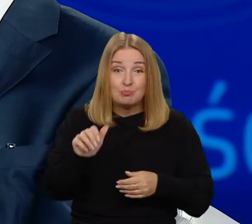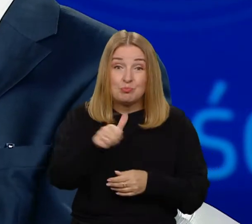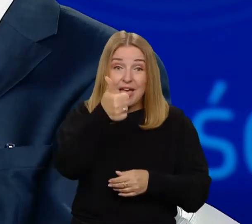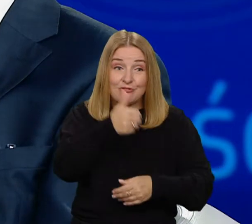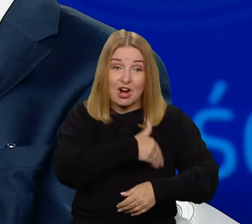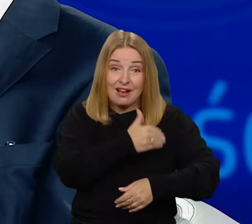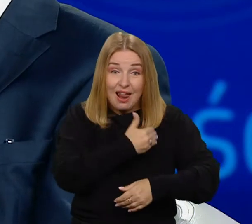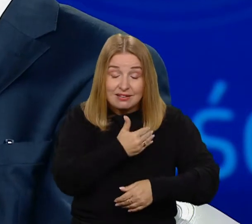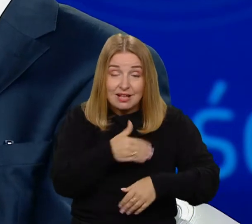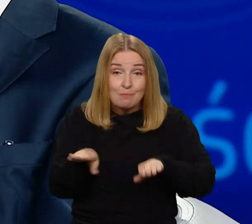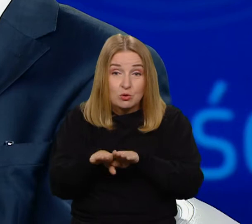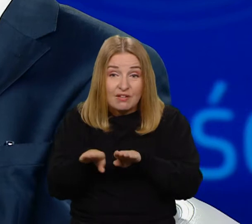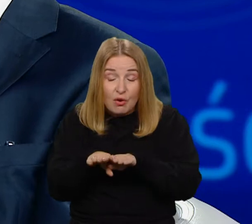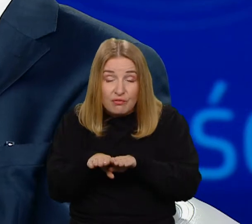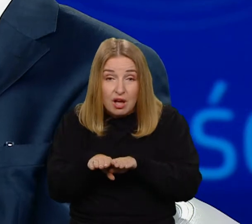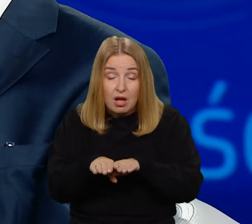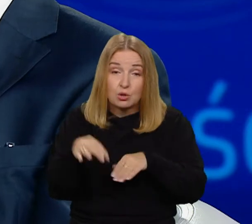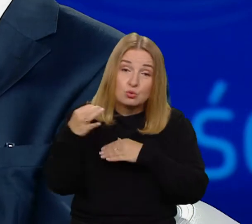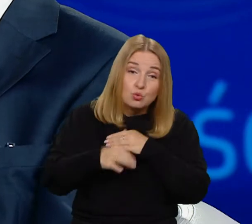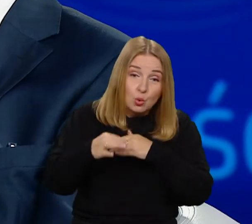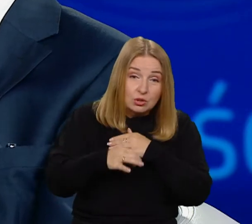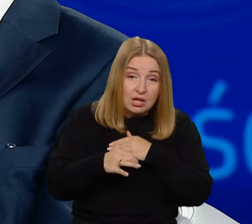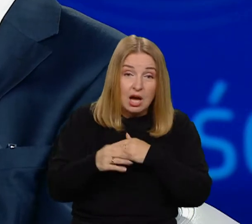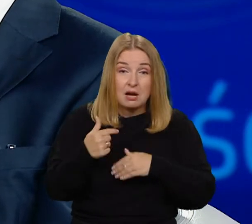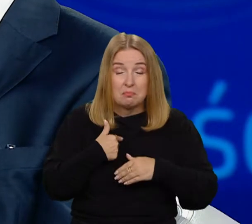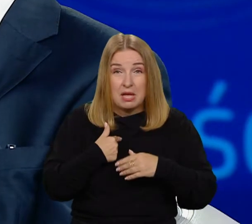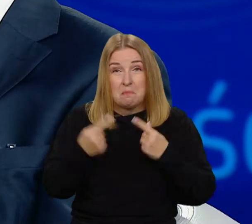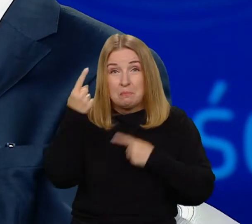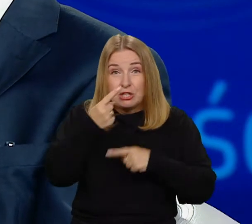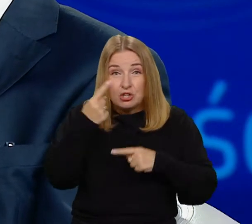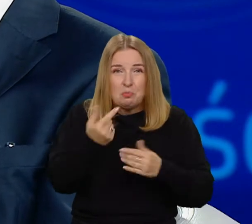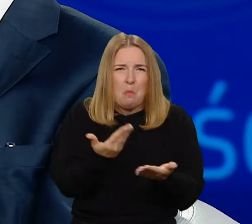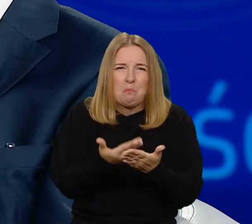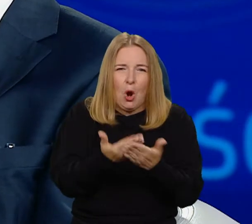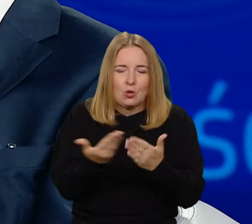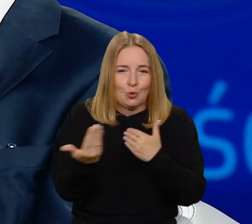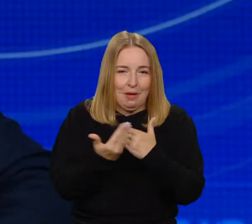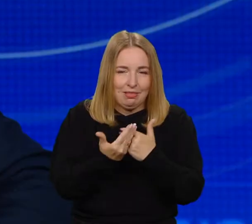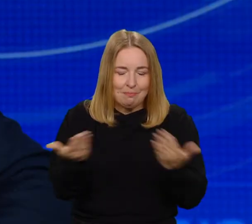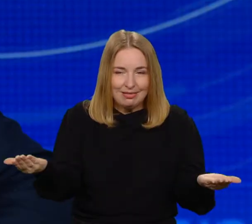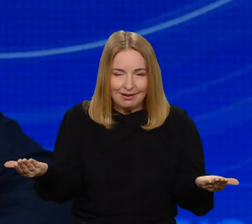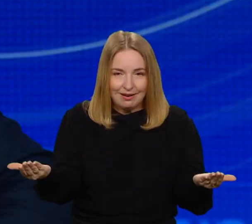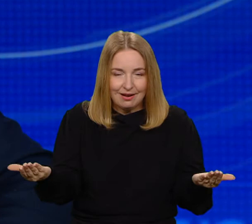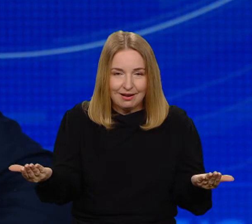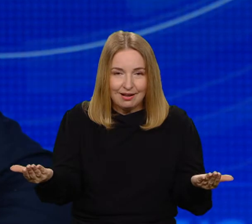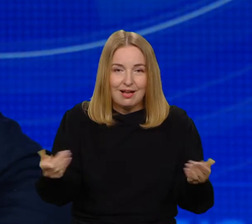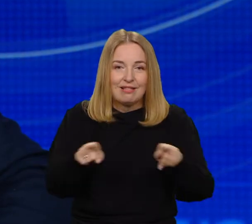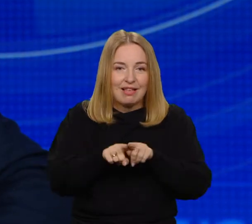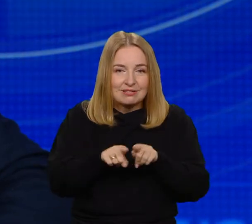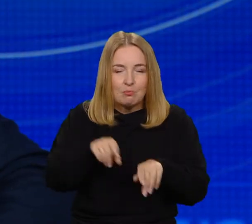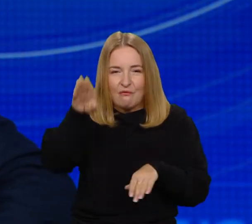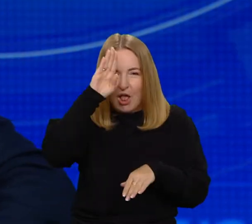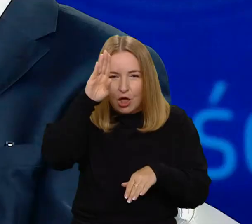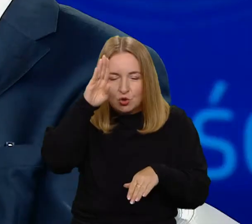nawet na studiach, jakie ta matematyka będzie miała zastosowania. Często mówimy, że matematyka obok filozofii jest